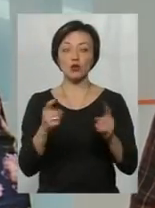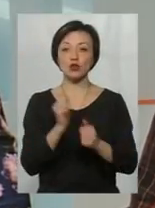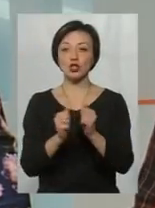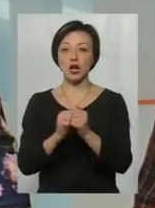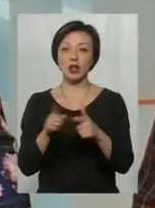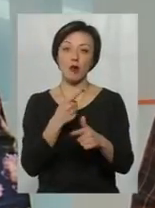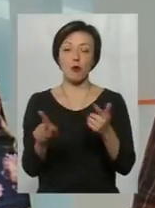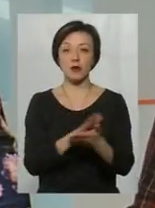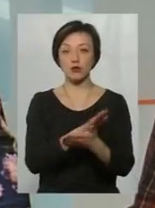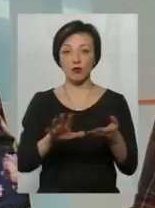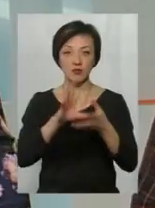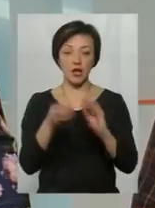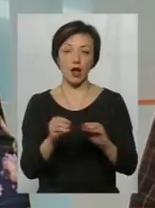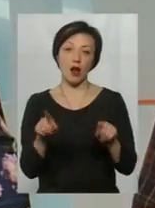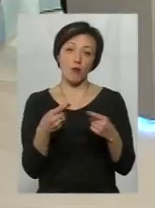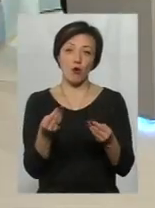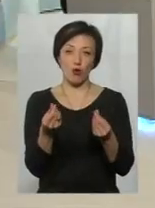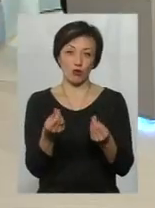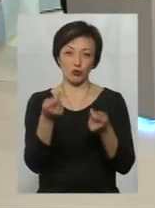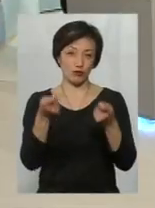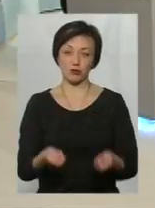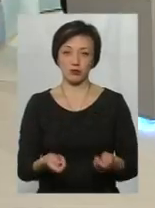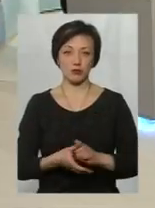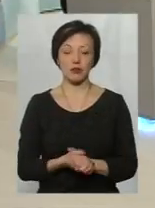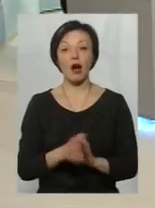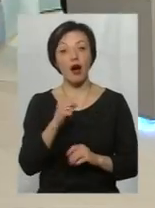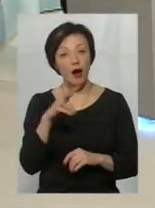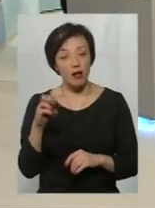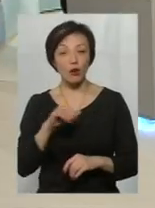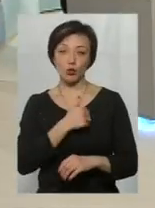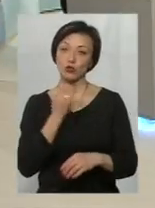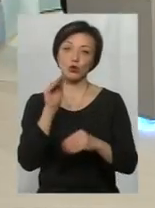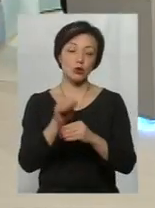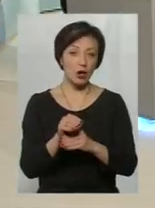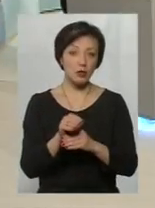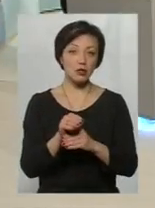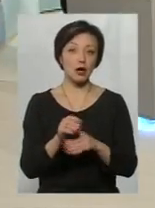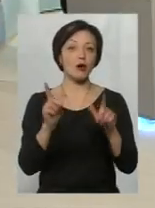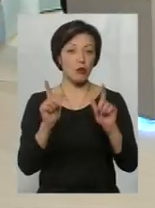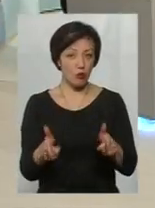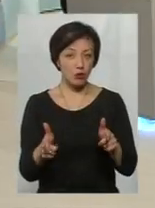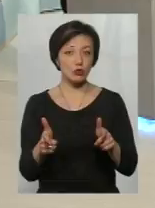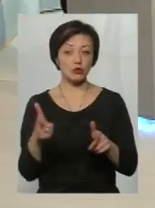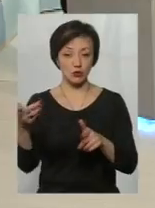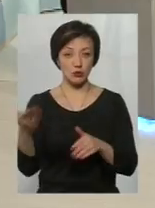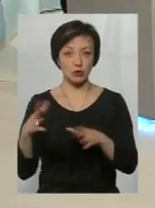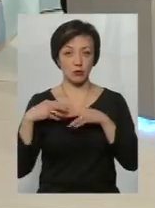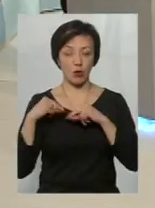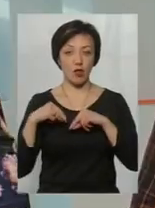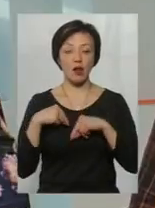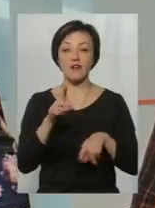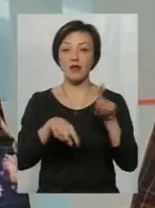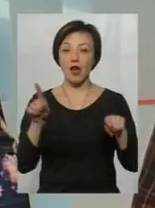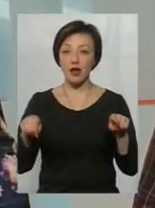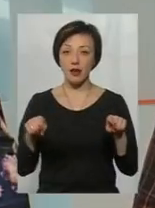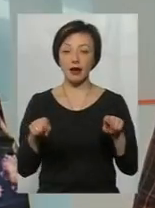часто або безкоштовні взагалі, або коштують абсолютно невеликі гроші. Але, знову хочу додати, погоджуюся абсолютно з моєю колегою, що в деяких